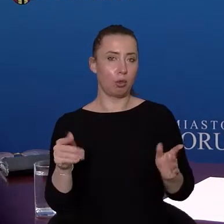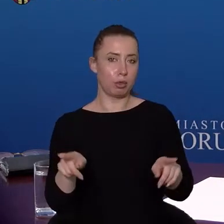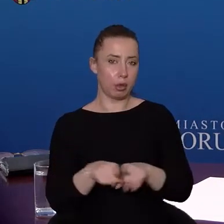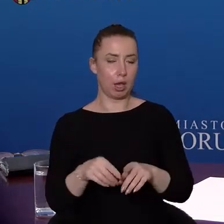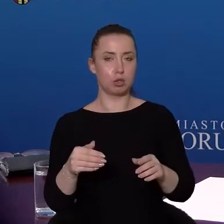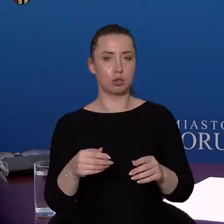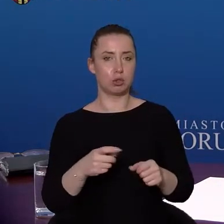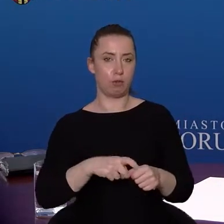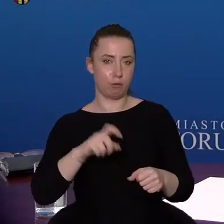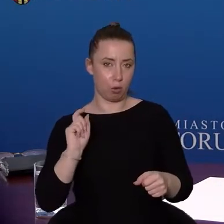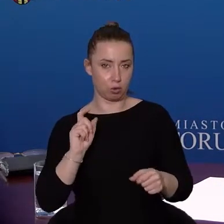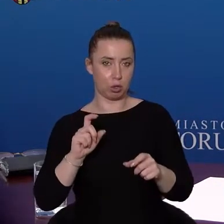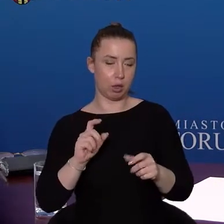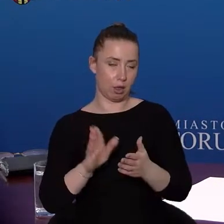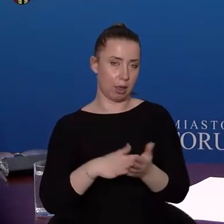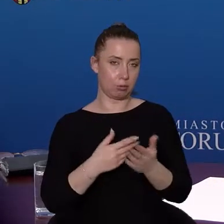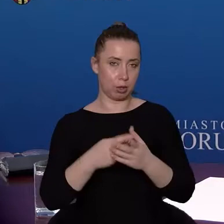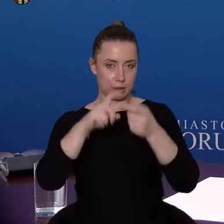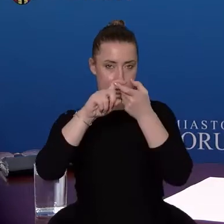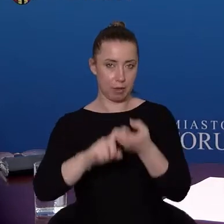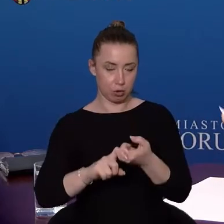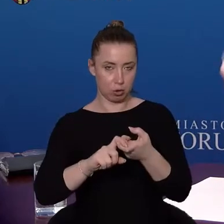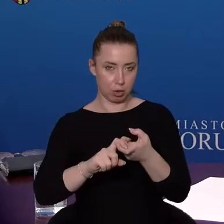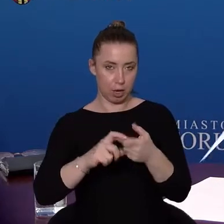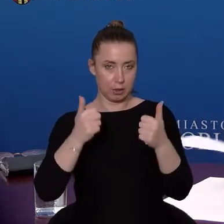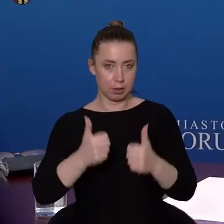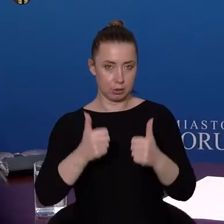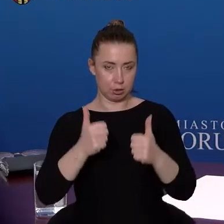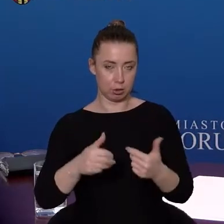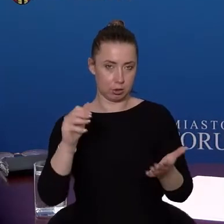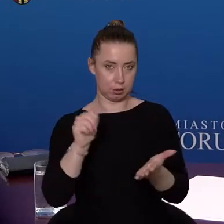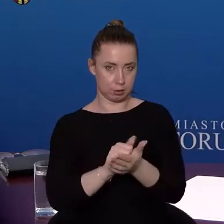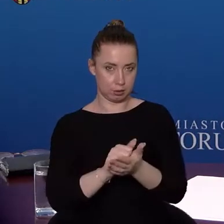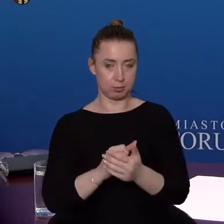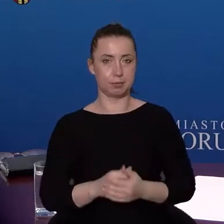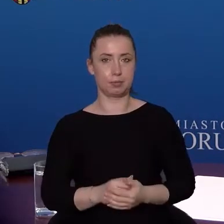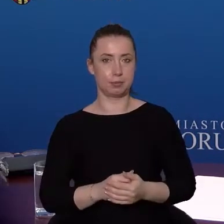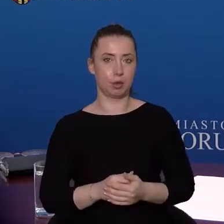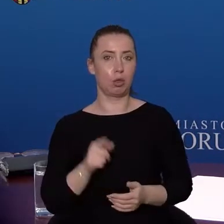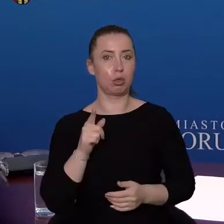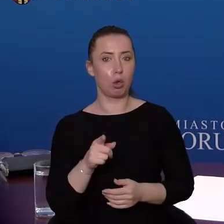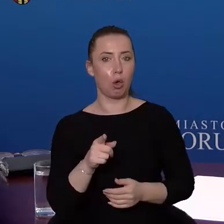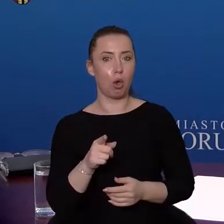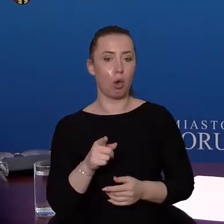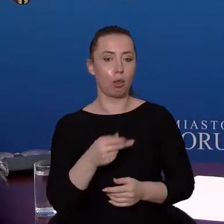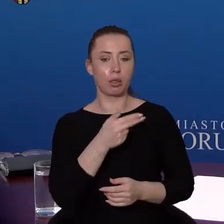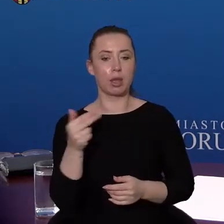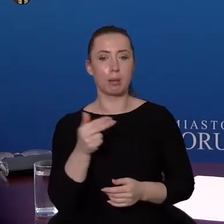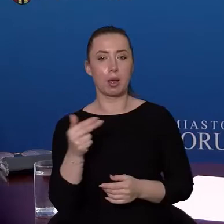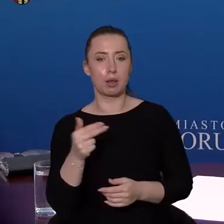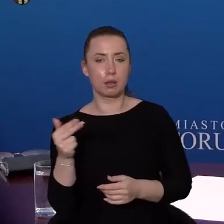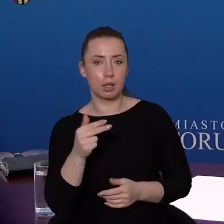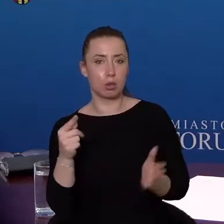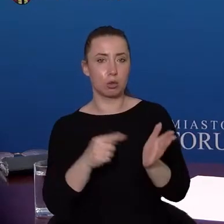oddziału, bądź klasy zawieszona. To wątki dotyczące epidemii, jak sądzę,